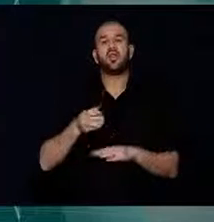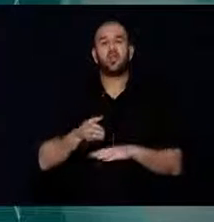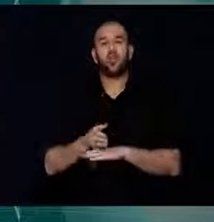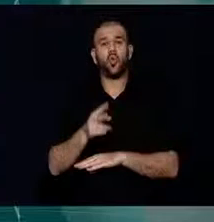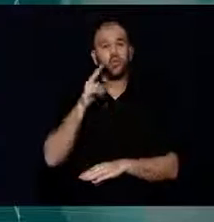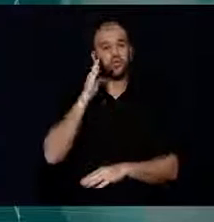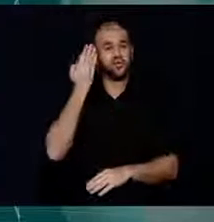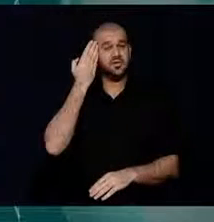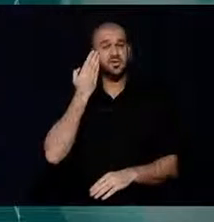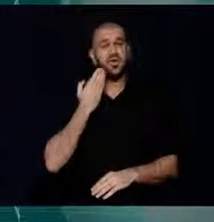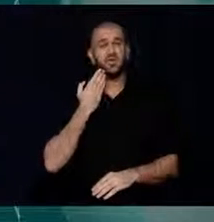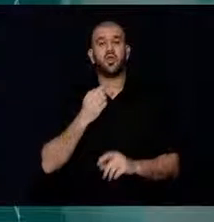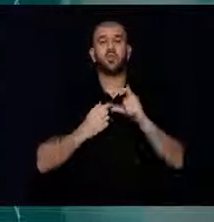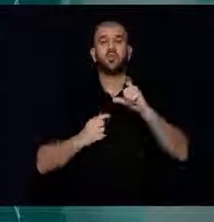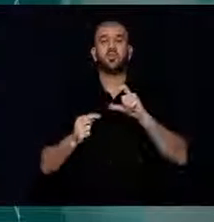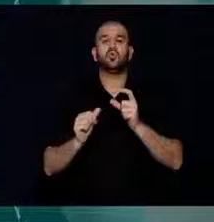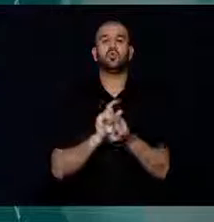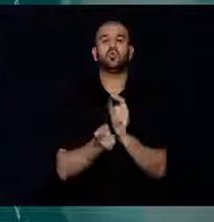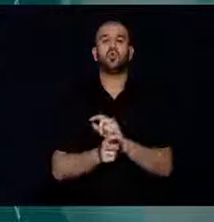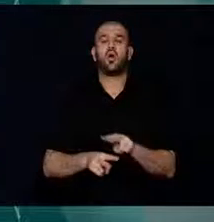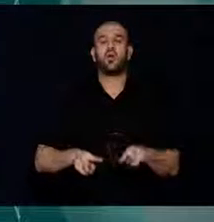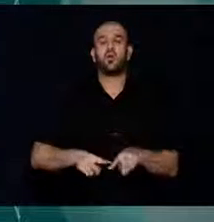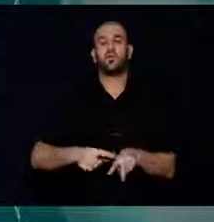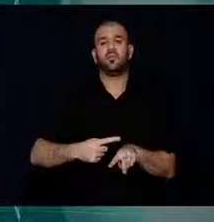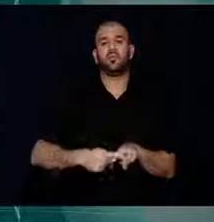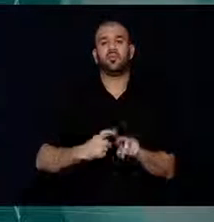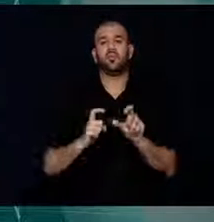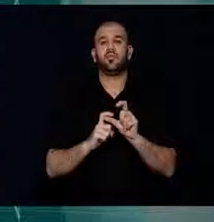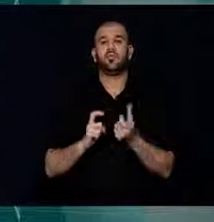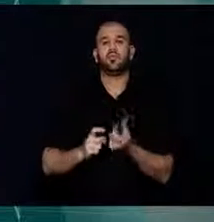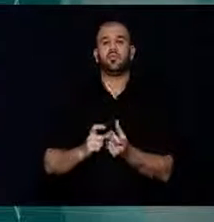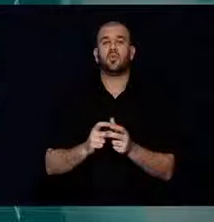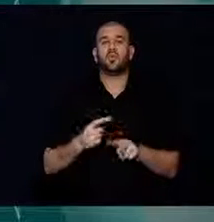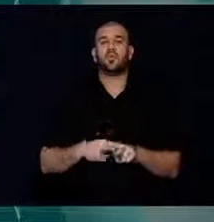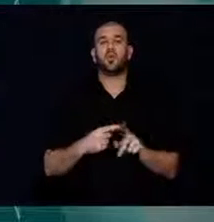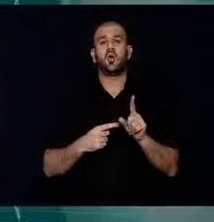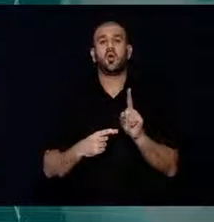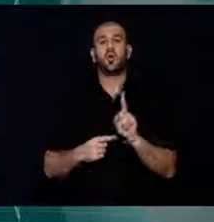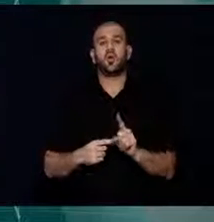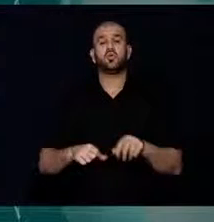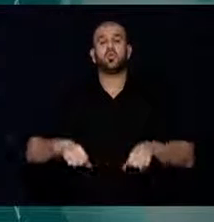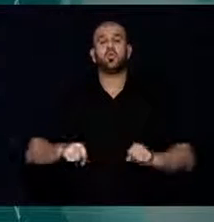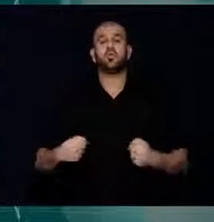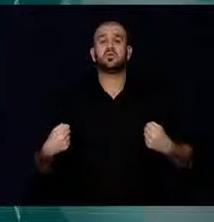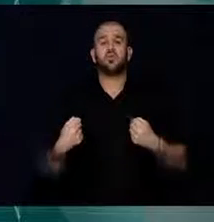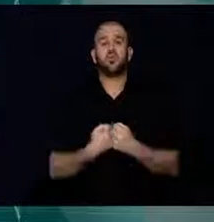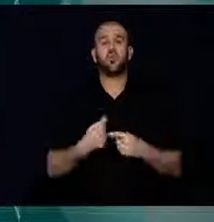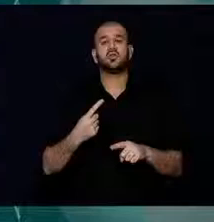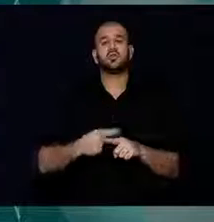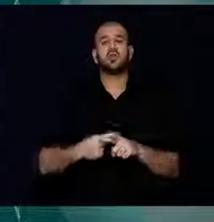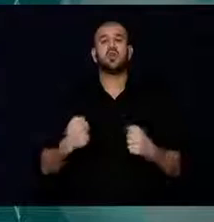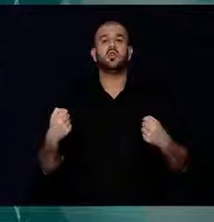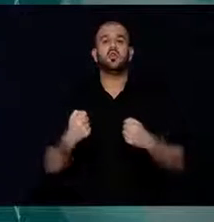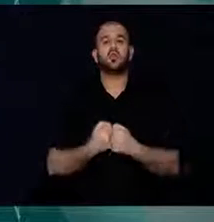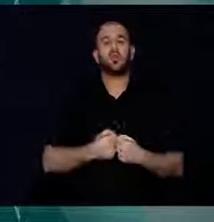seyreden Cuma Mausal'ı yönetimindeki motosiklete çarpması ve